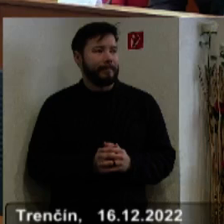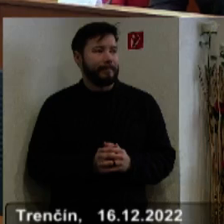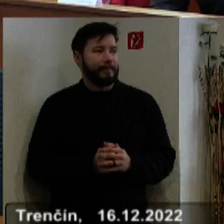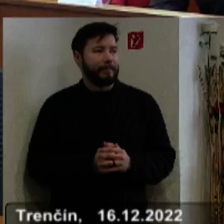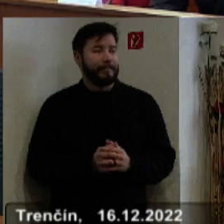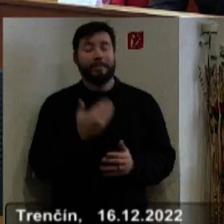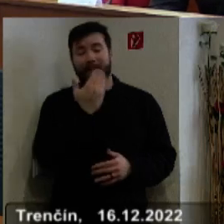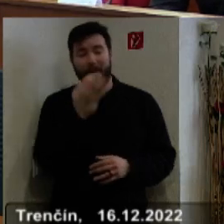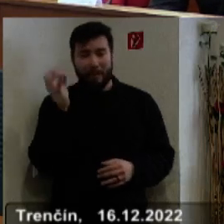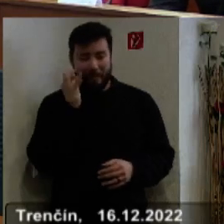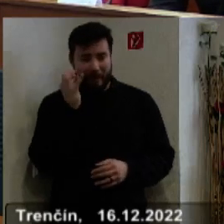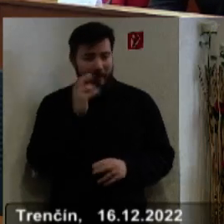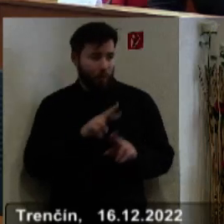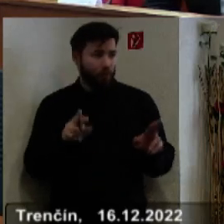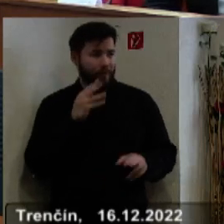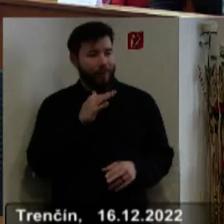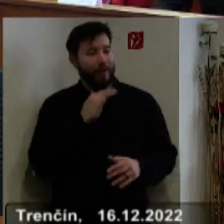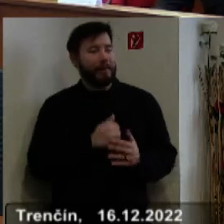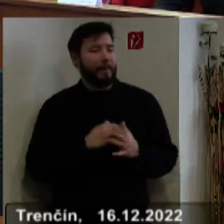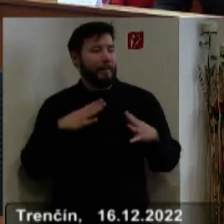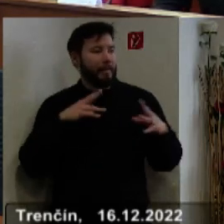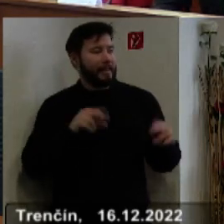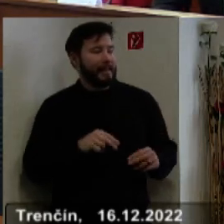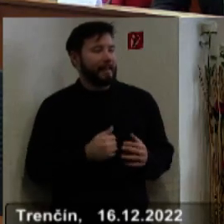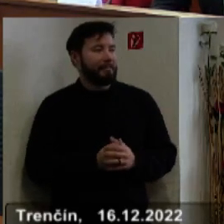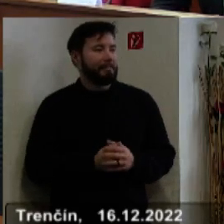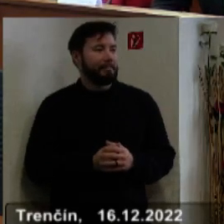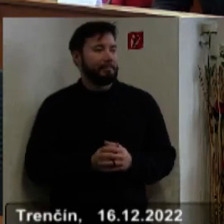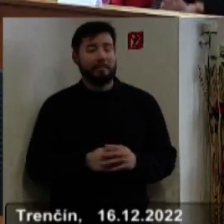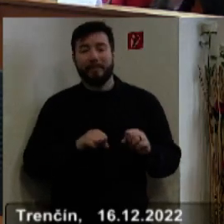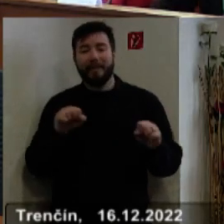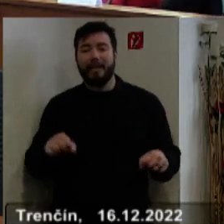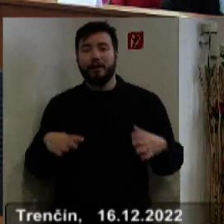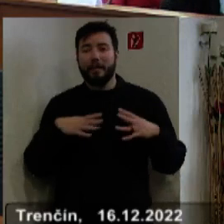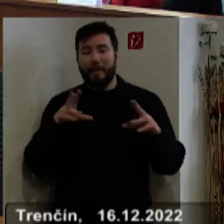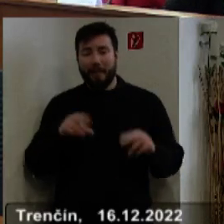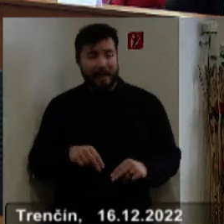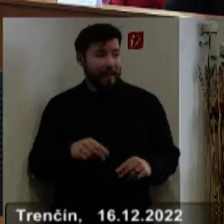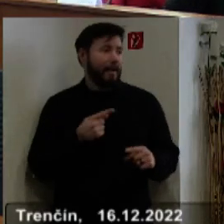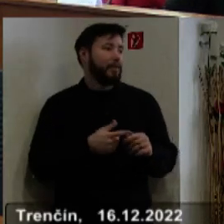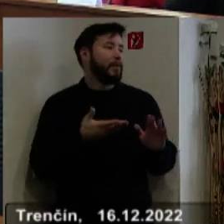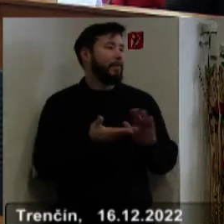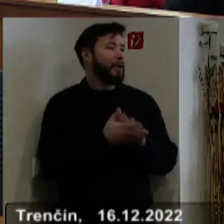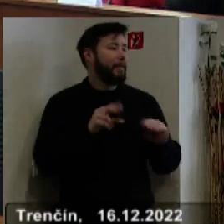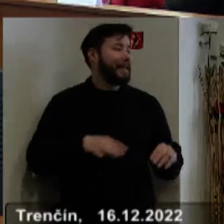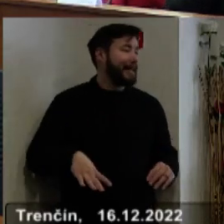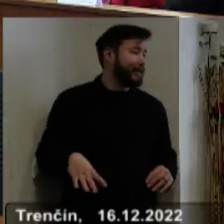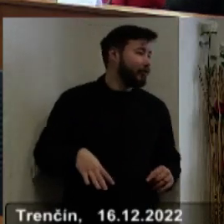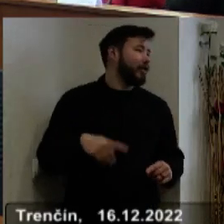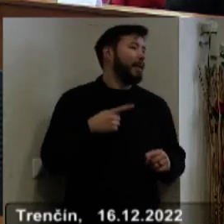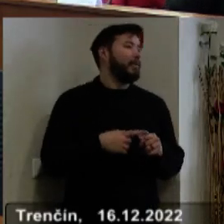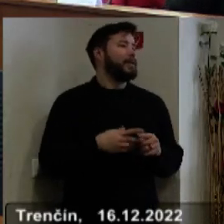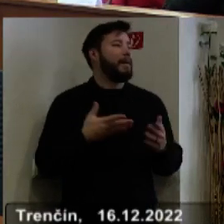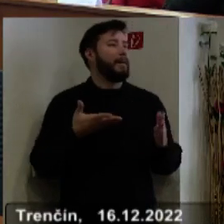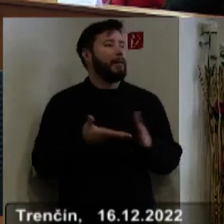Áno, ďakujem pekne za slovo, pán predseda. Vážený pán predseda, pani podpredsednička, pani